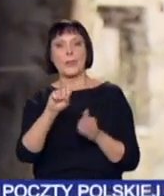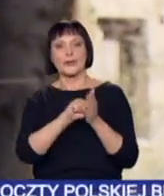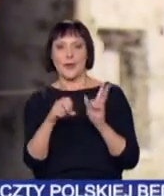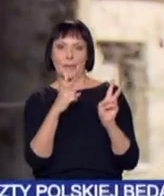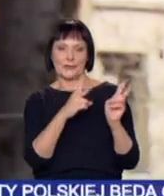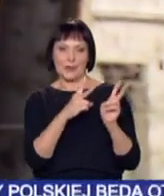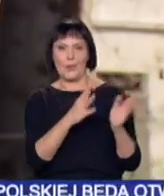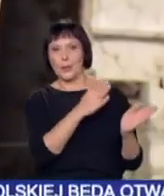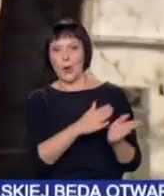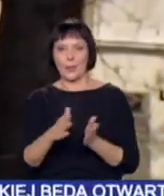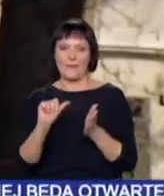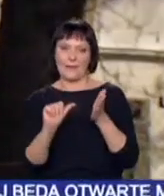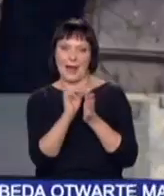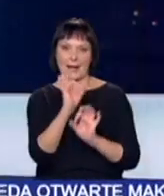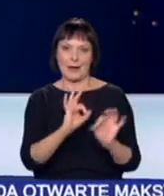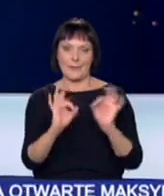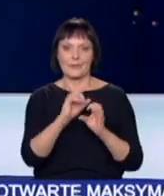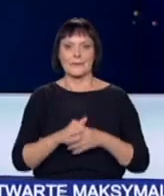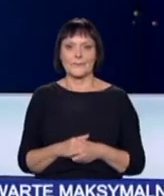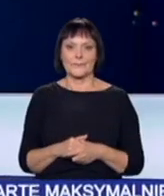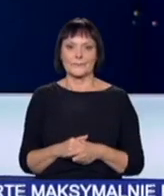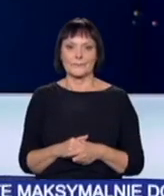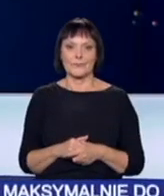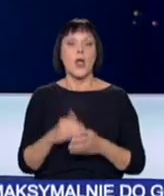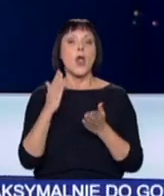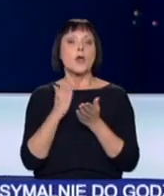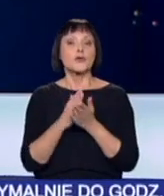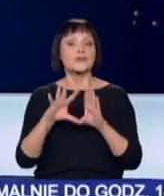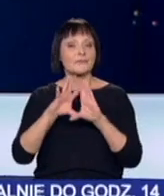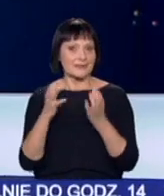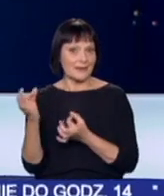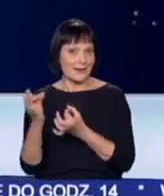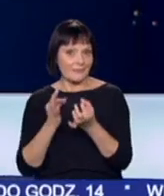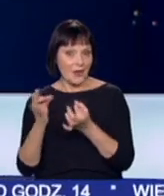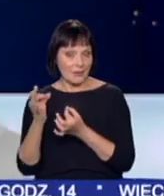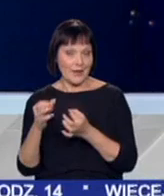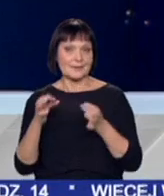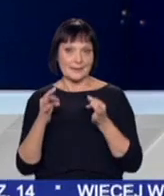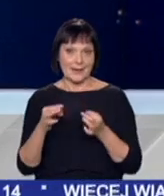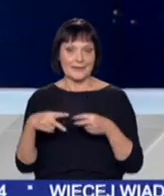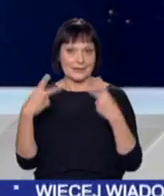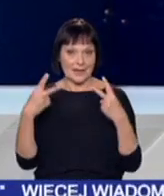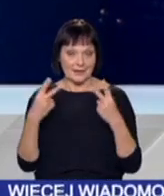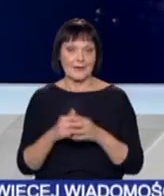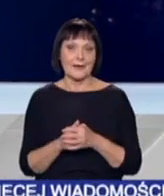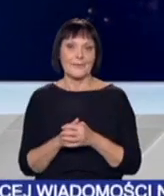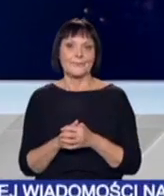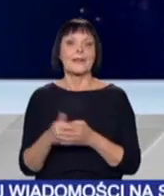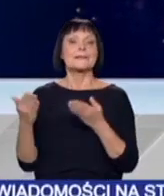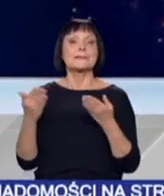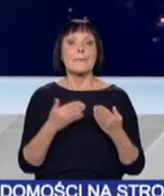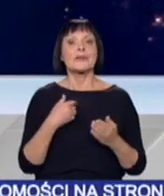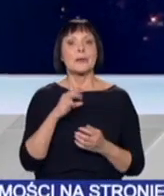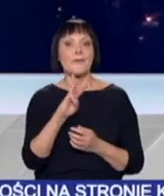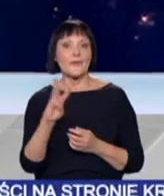listopada. Aleksandra Matyskiel, Kronika. I to wszystkie informacje w tym wydaniu Kroniki. Zapraszam na naszą stronę